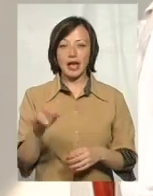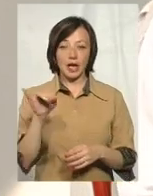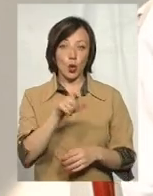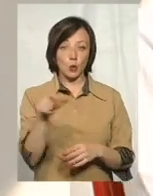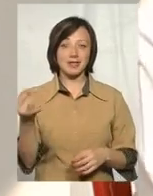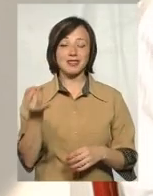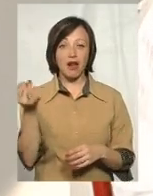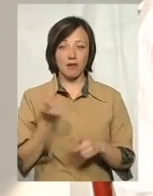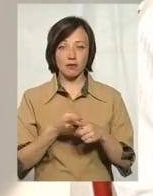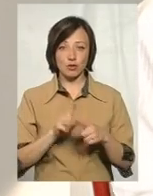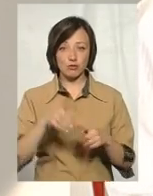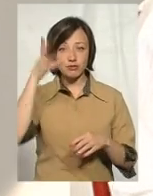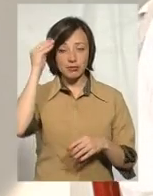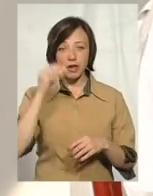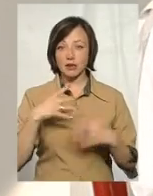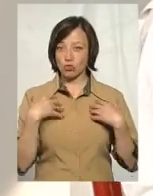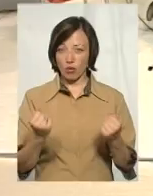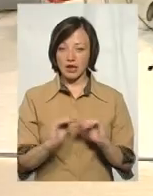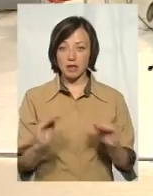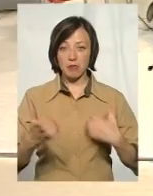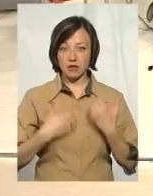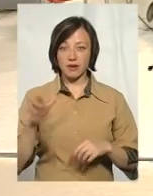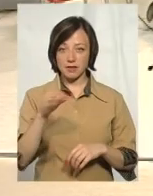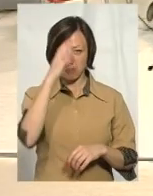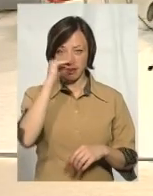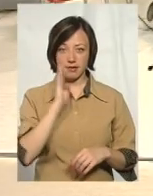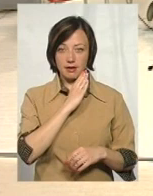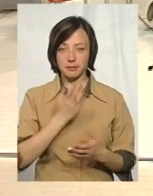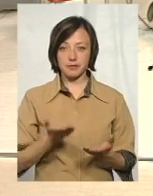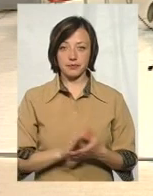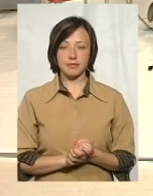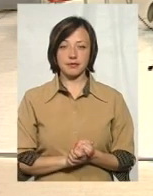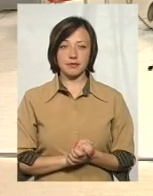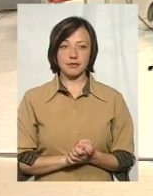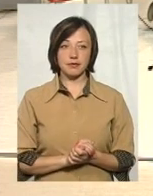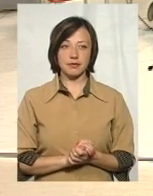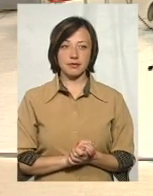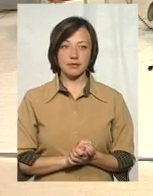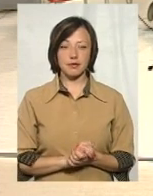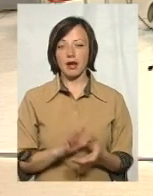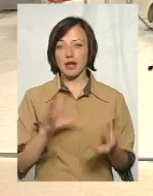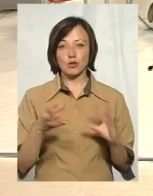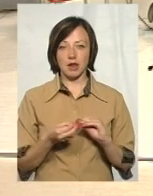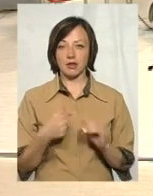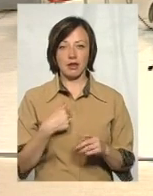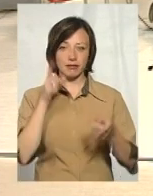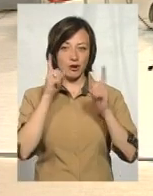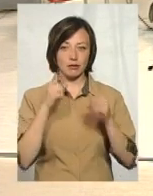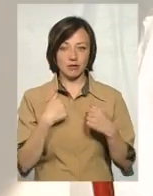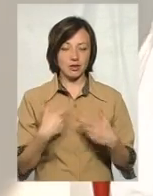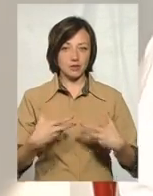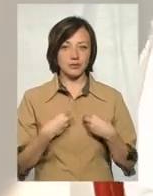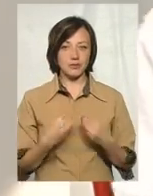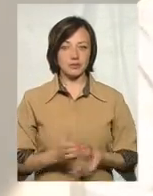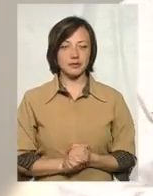зацікавлена, тому що заздоровлю дітей переживають практично всі батьки. Ефект, я просто особисто вражений, от Гоменецька